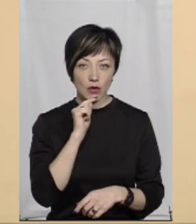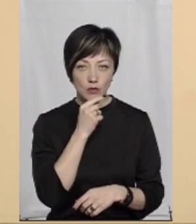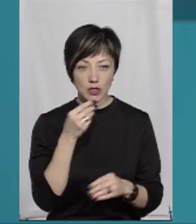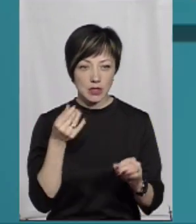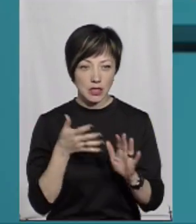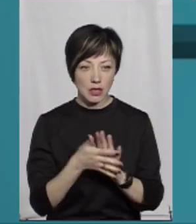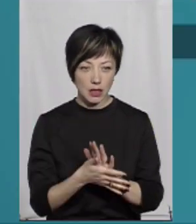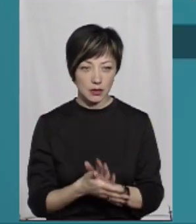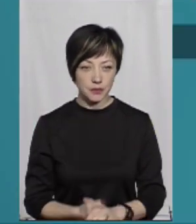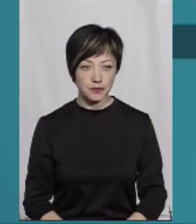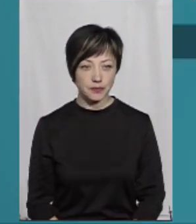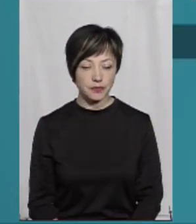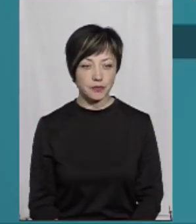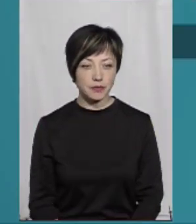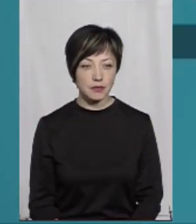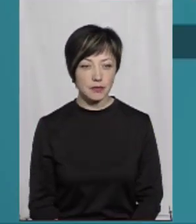затратним.